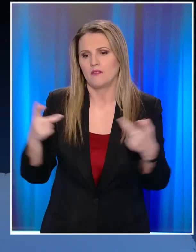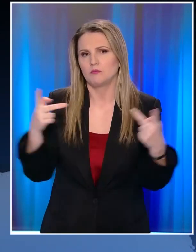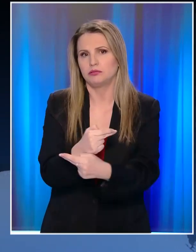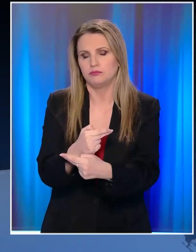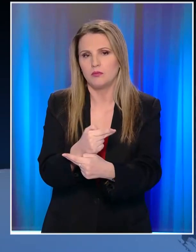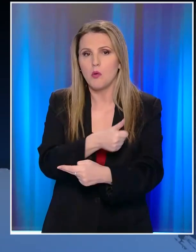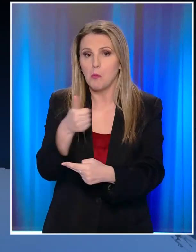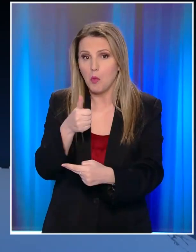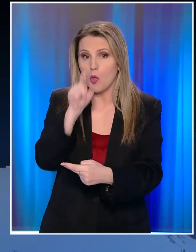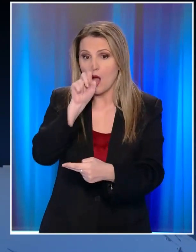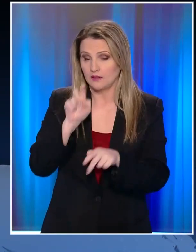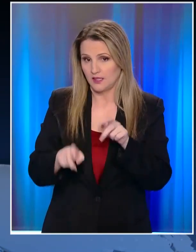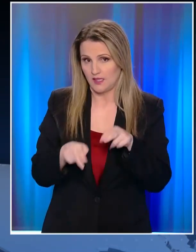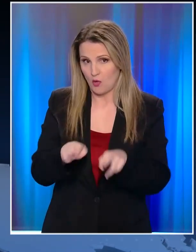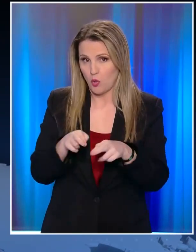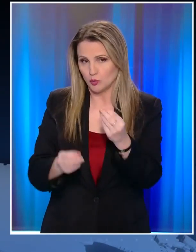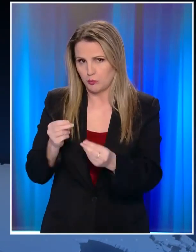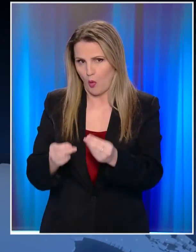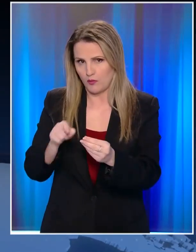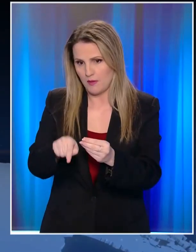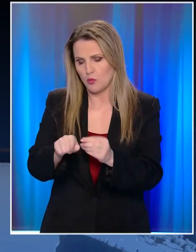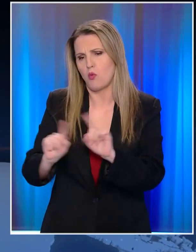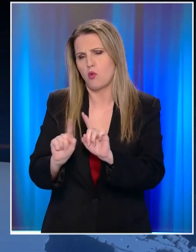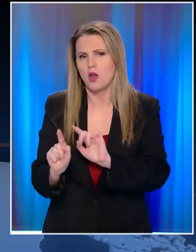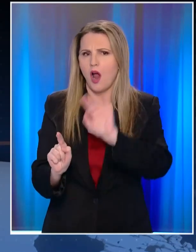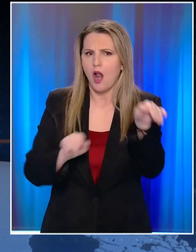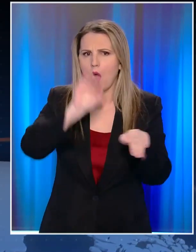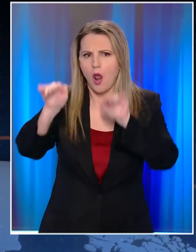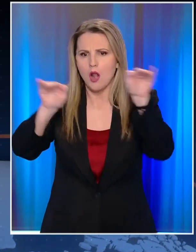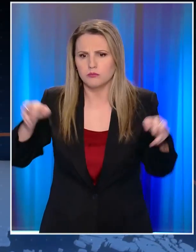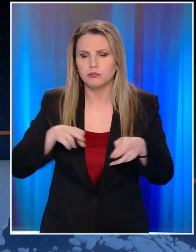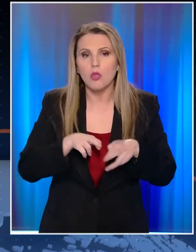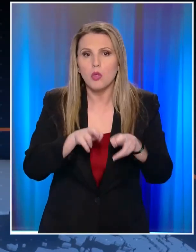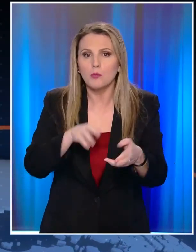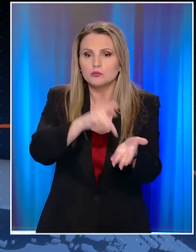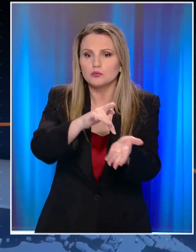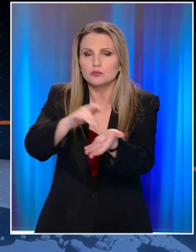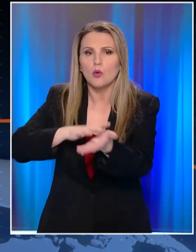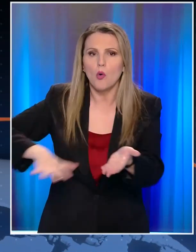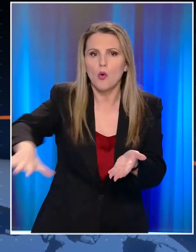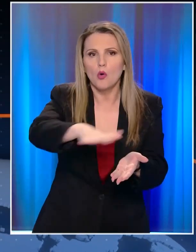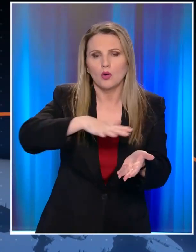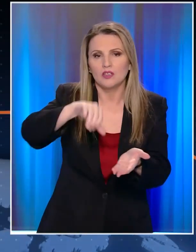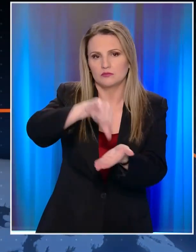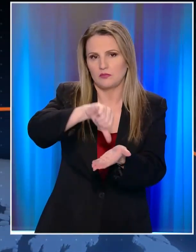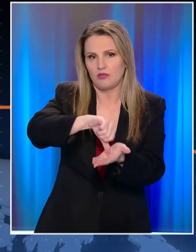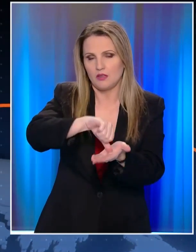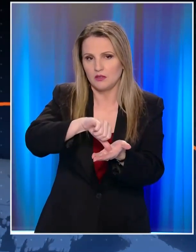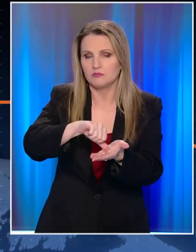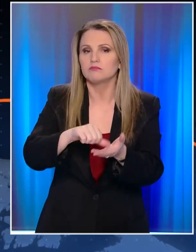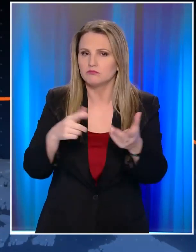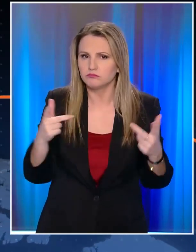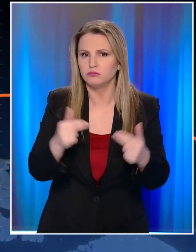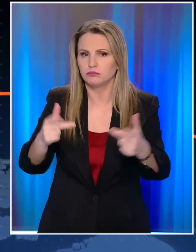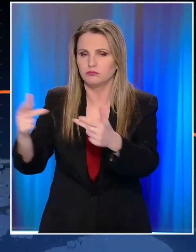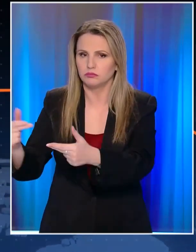υπήρξαν μόνο στην Αττική Οδό. Υπήρξαν και σε κεντρικούς δρόμους του Λεκανοπαιδίου. Και να σαφέσω ότι και εκεί τα πράγματα δεν